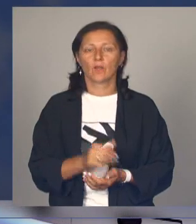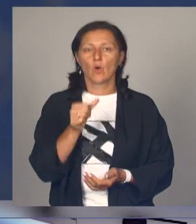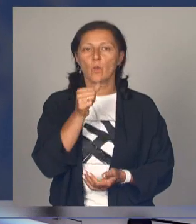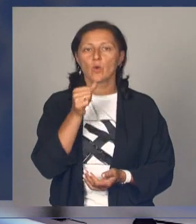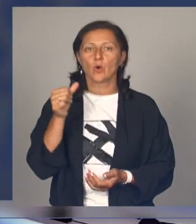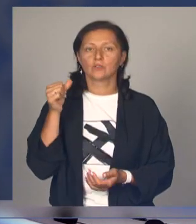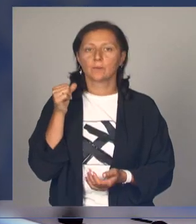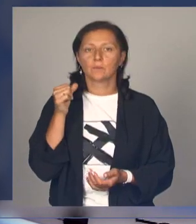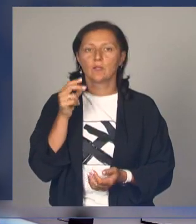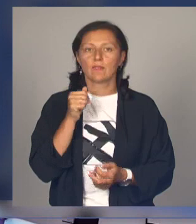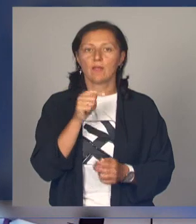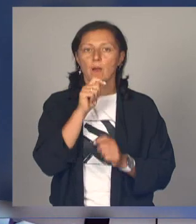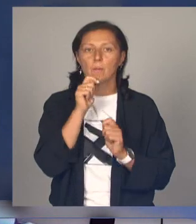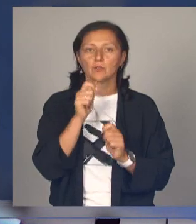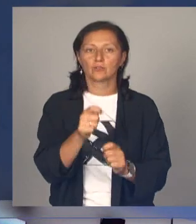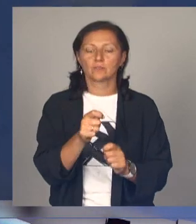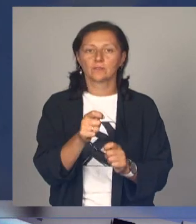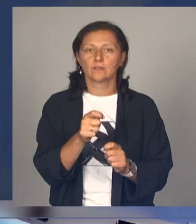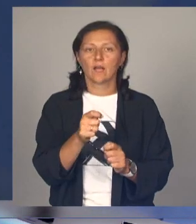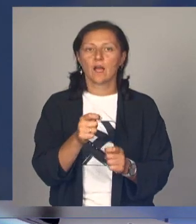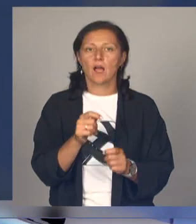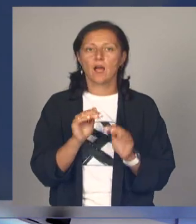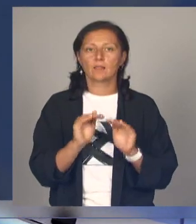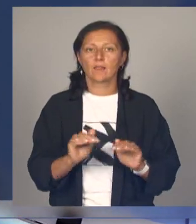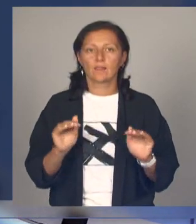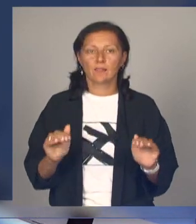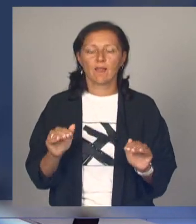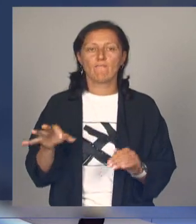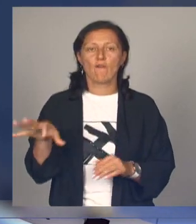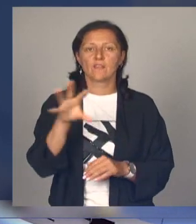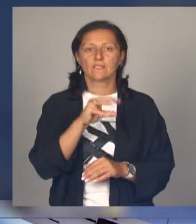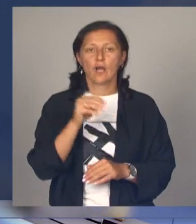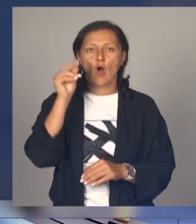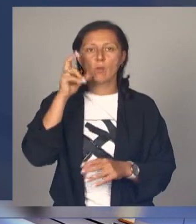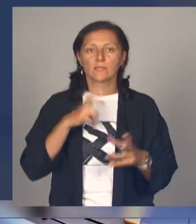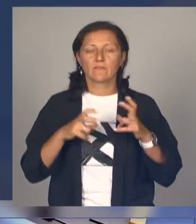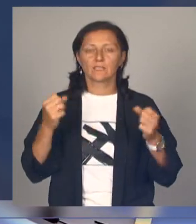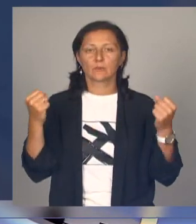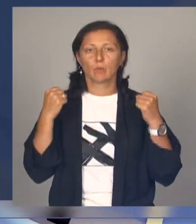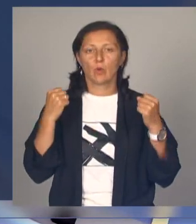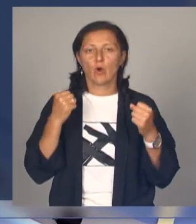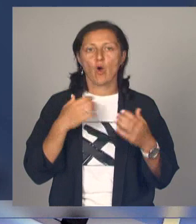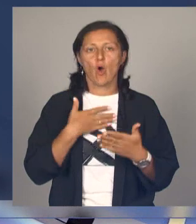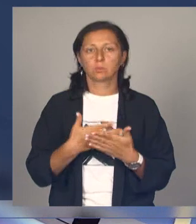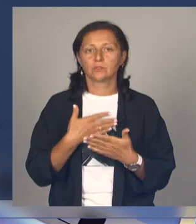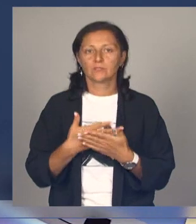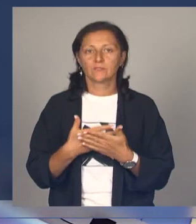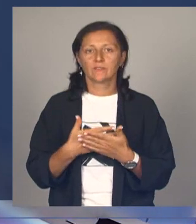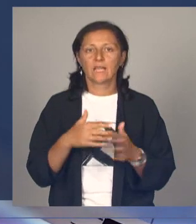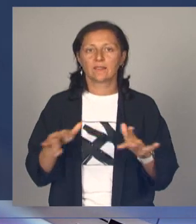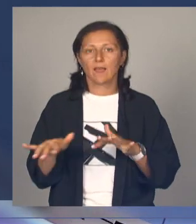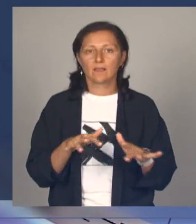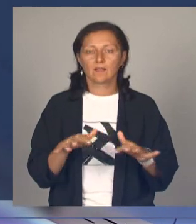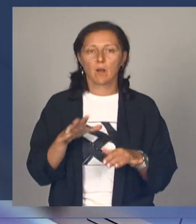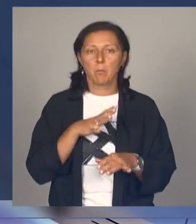поселение талантливых детей во всех сферах образования, культуры, спорта, общественная деятельность была выделена из